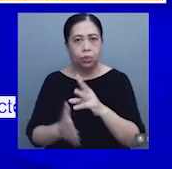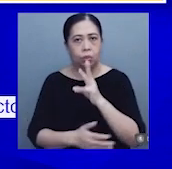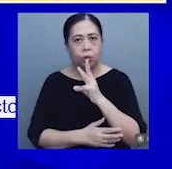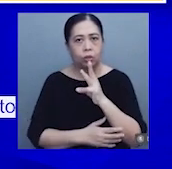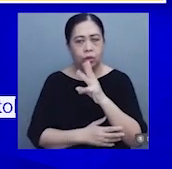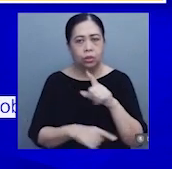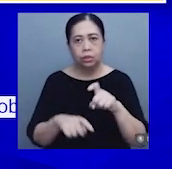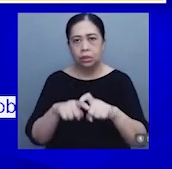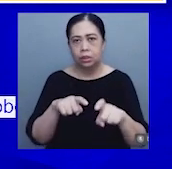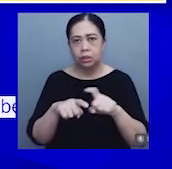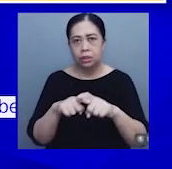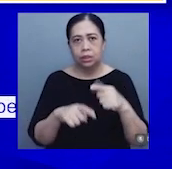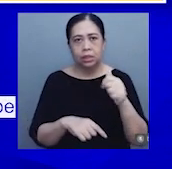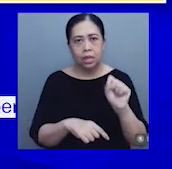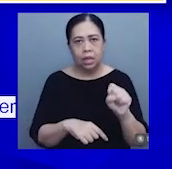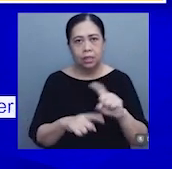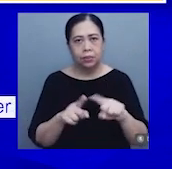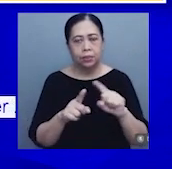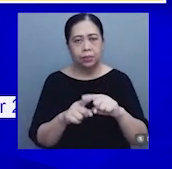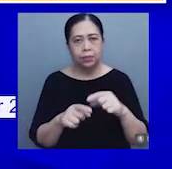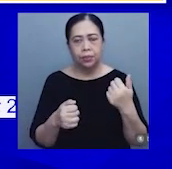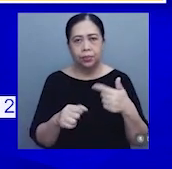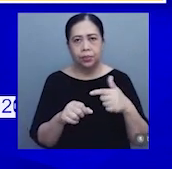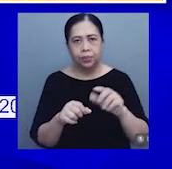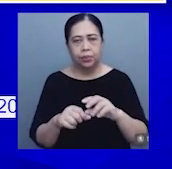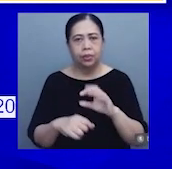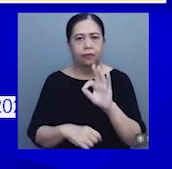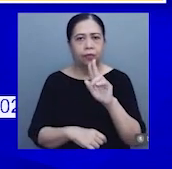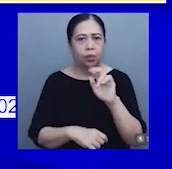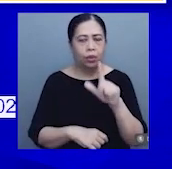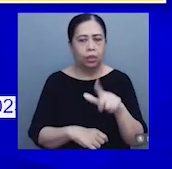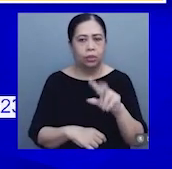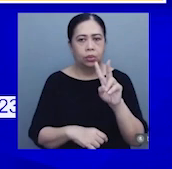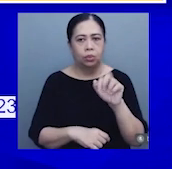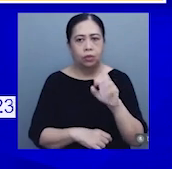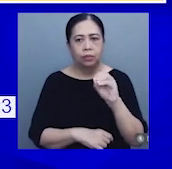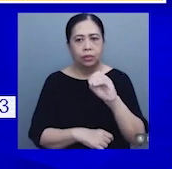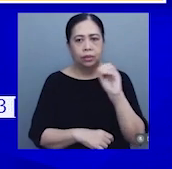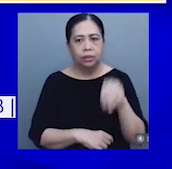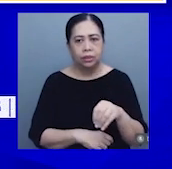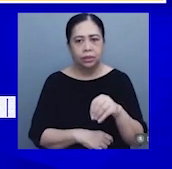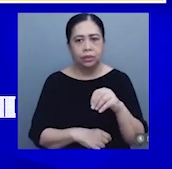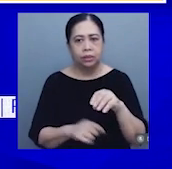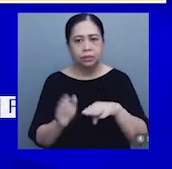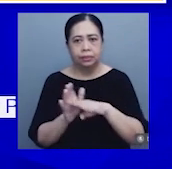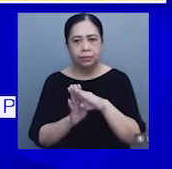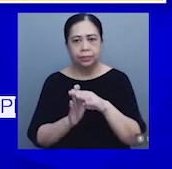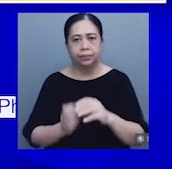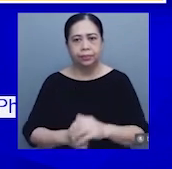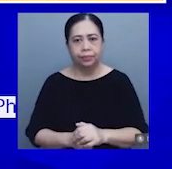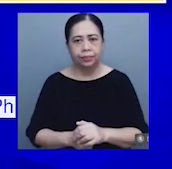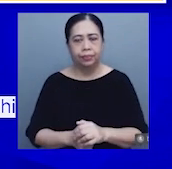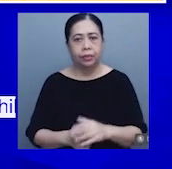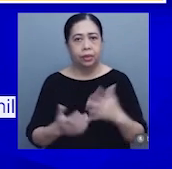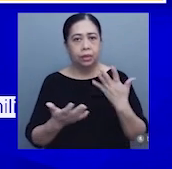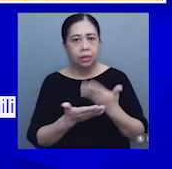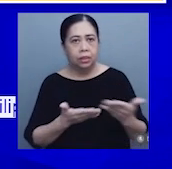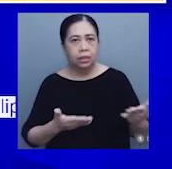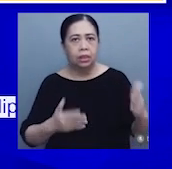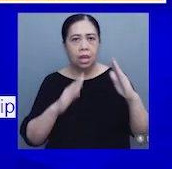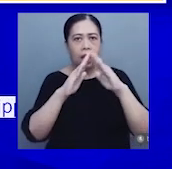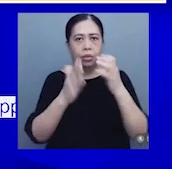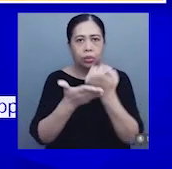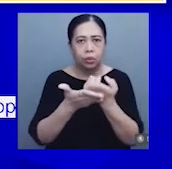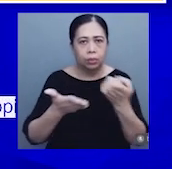electricity, gas, and other fuels na may 2.4% inflation. Furnishings, household equipment,